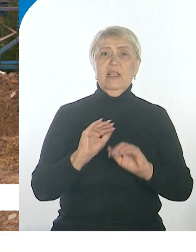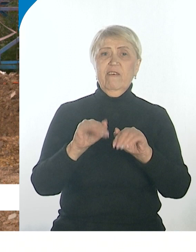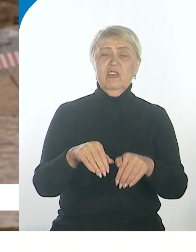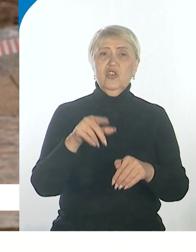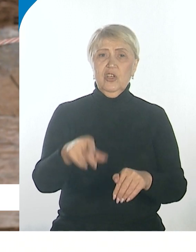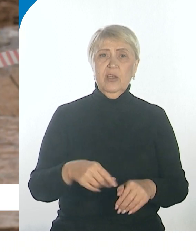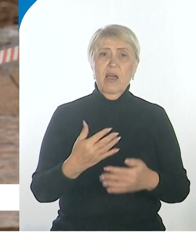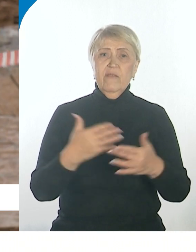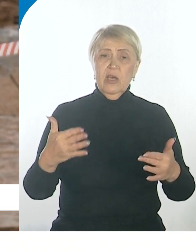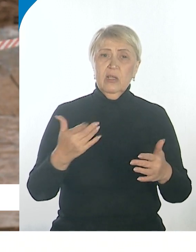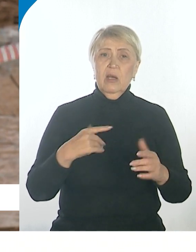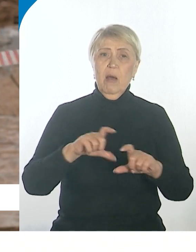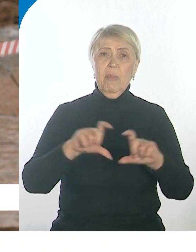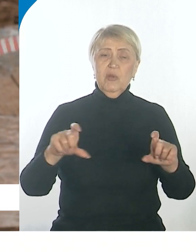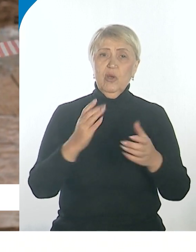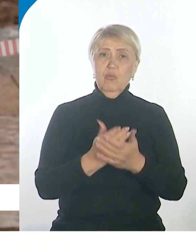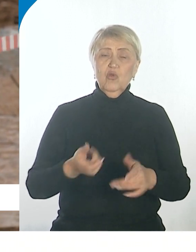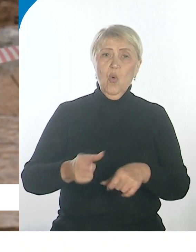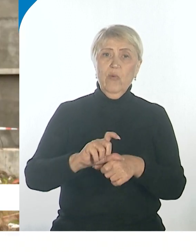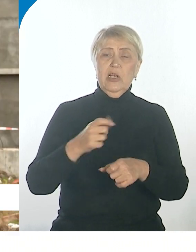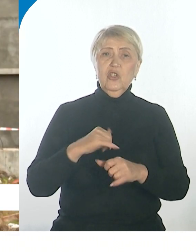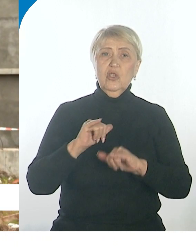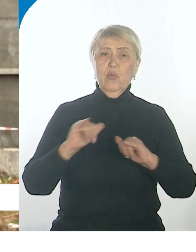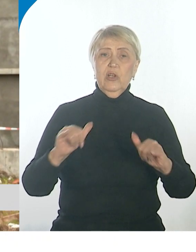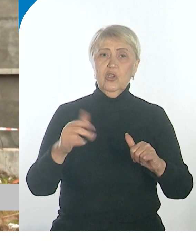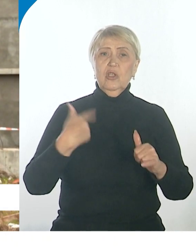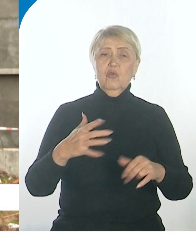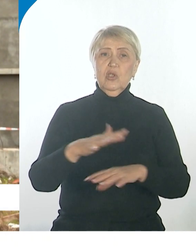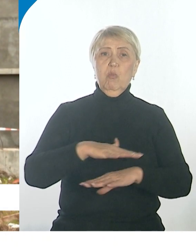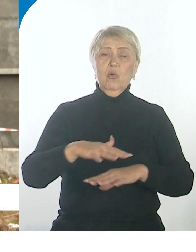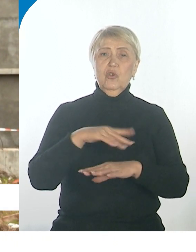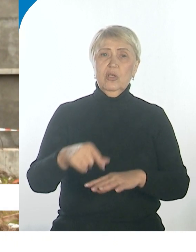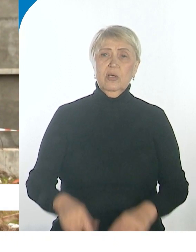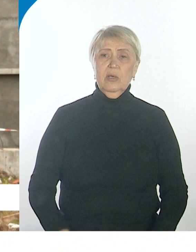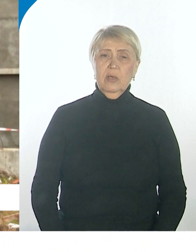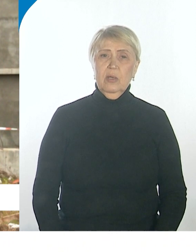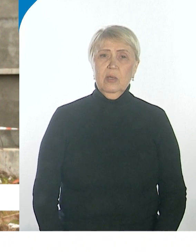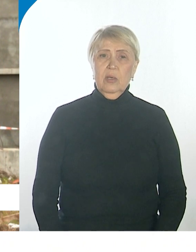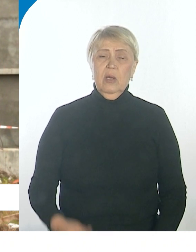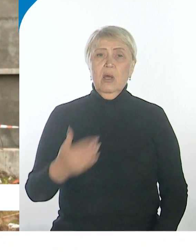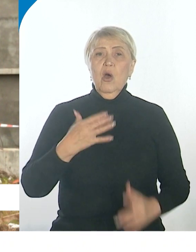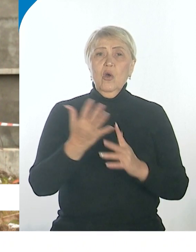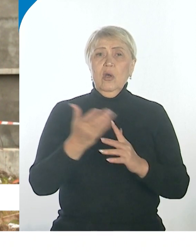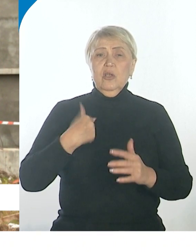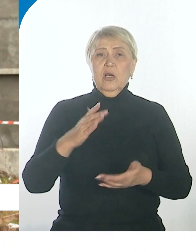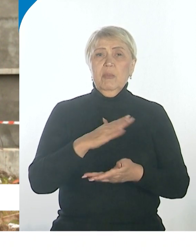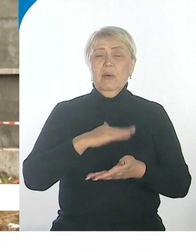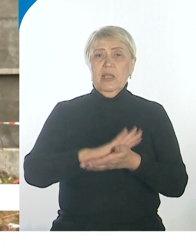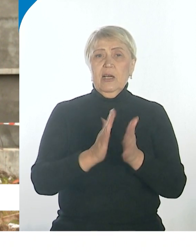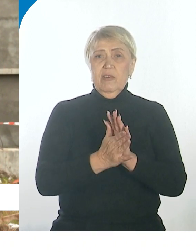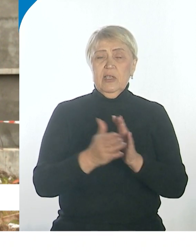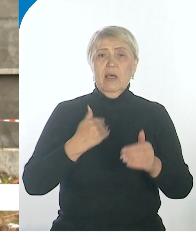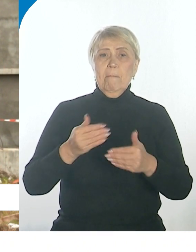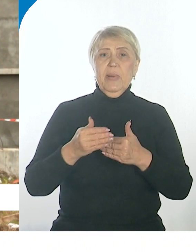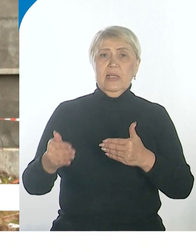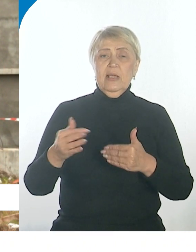некоторых помещениях даже будет увеличена площадь. С дольщиками мы договорились, заставили дополнительное соглашение, продлили сроки